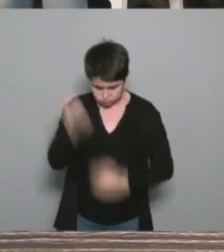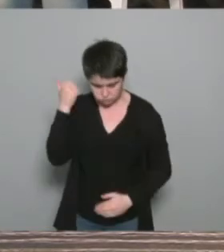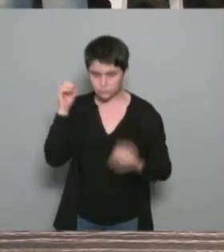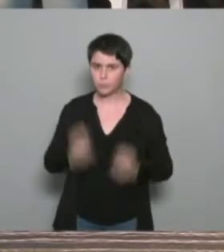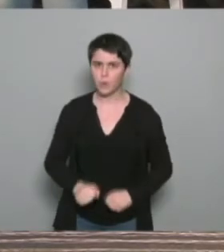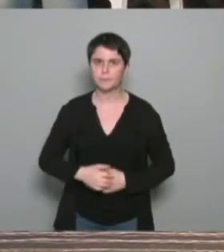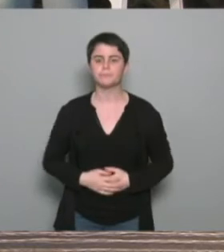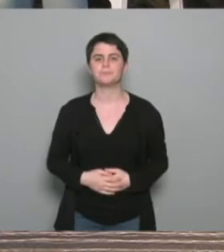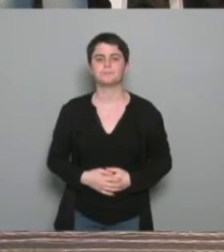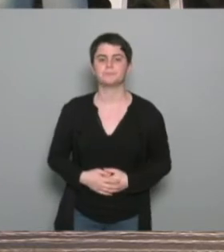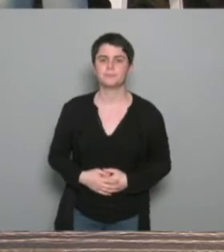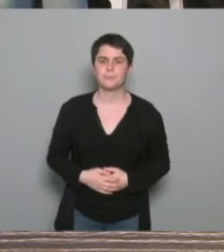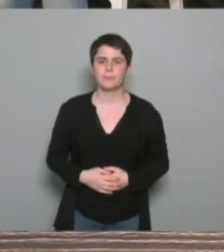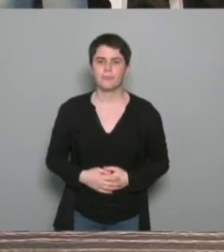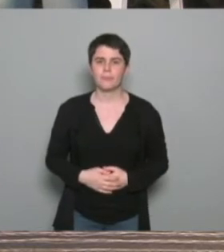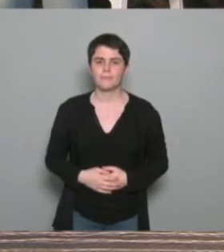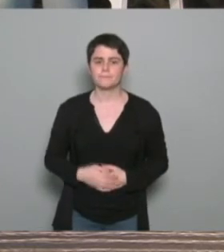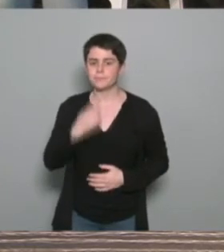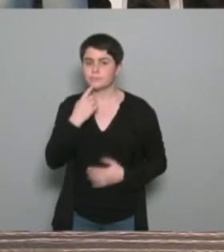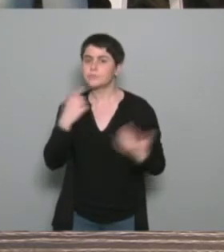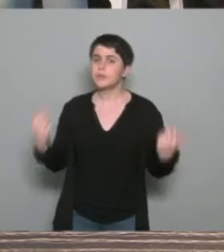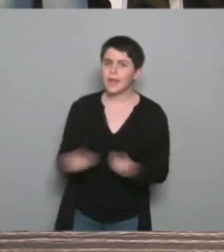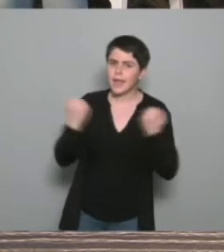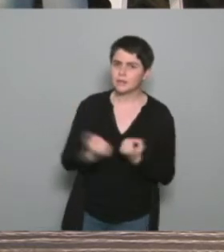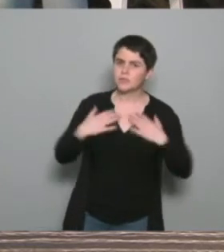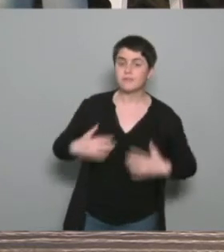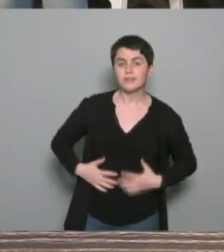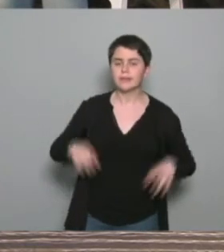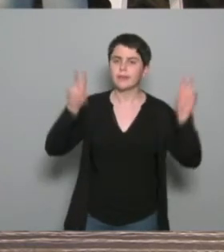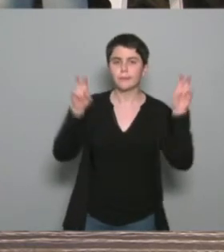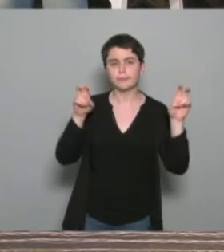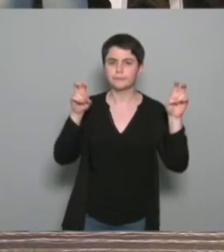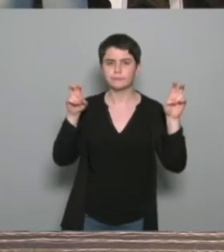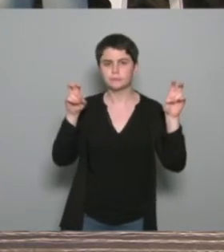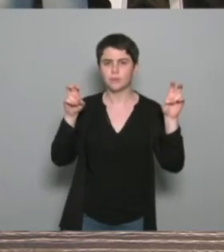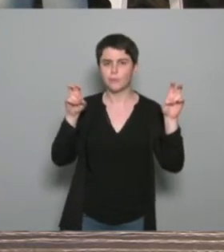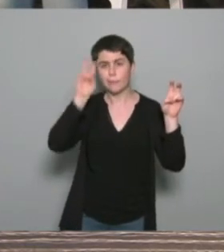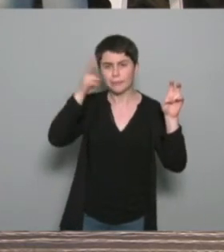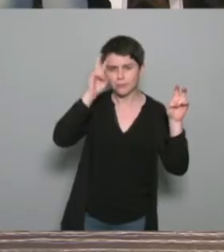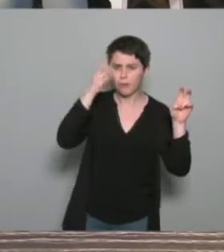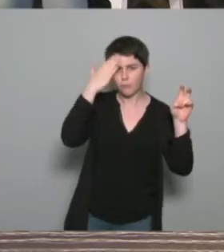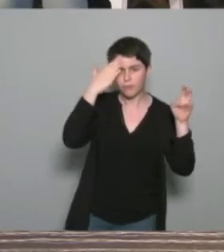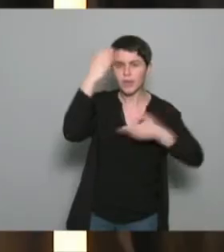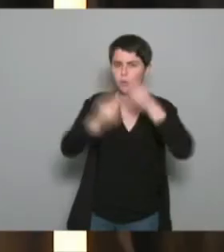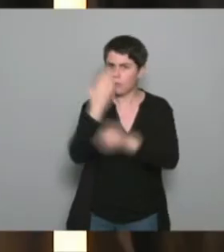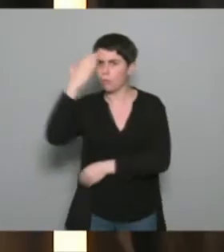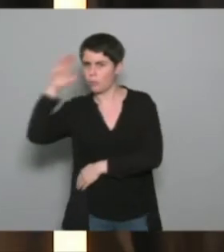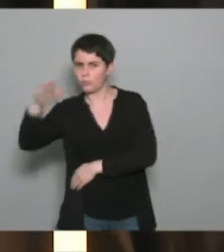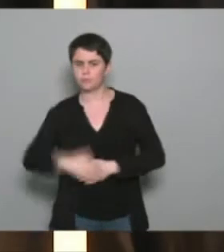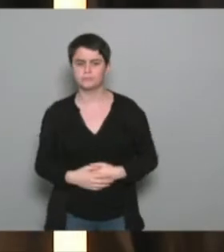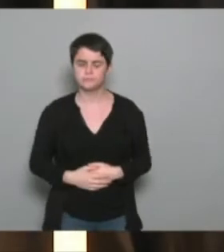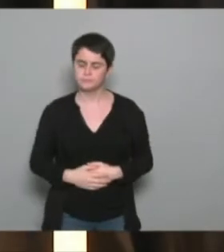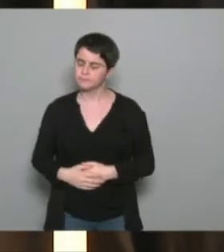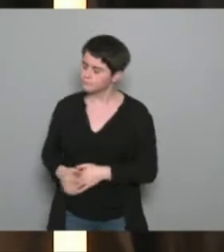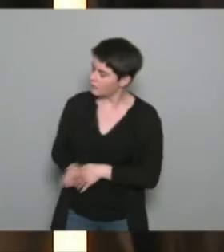Voilà. Donc c'est aussi bien des activités physiques traditionnelles que des activités physiques... Est-ce que vous avez aussi